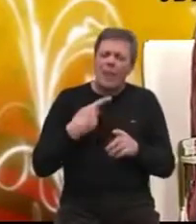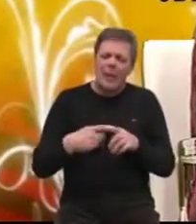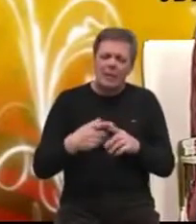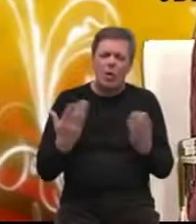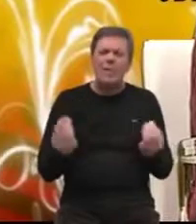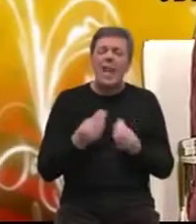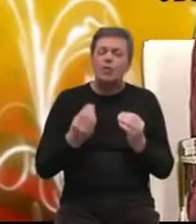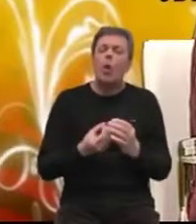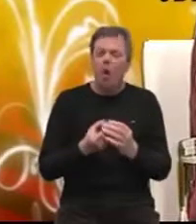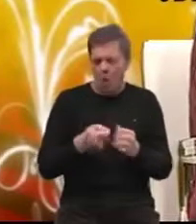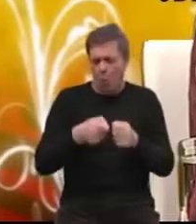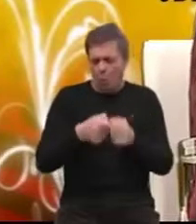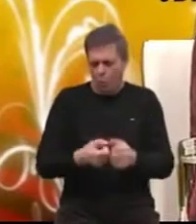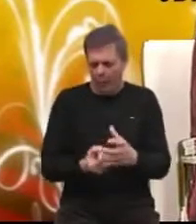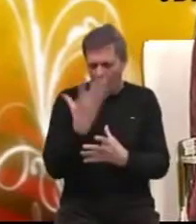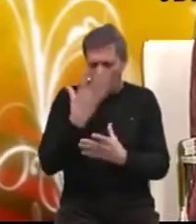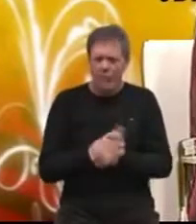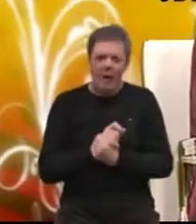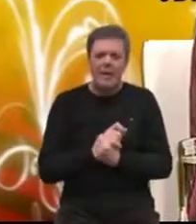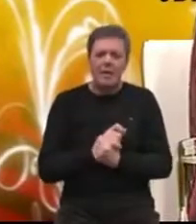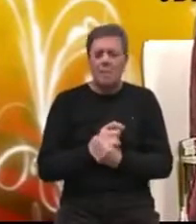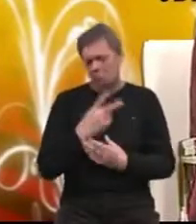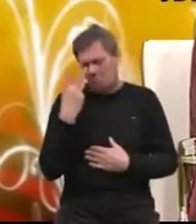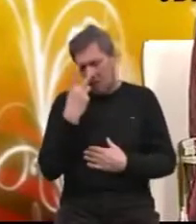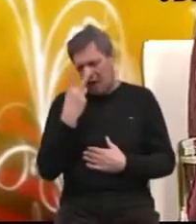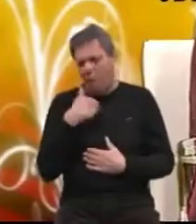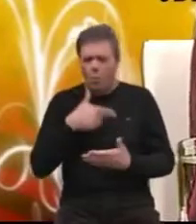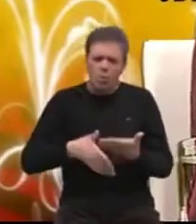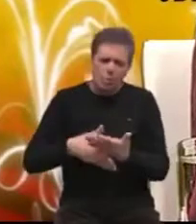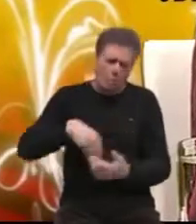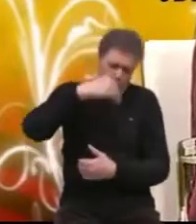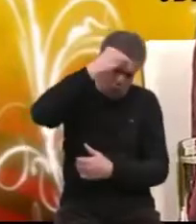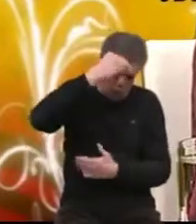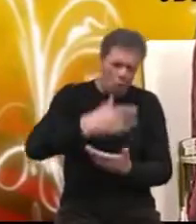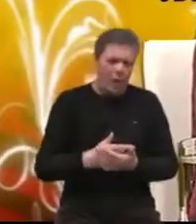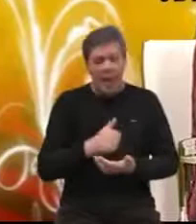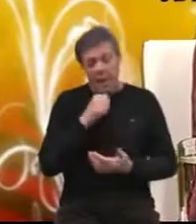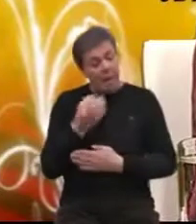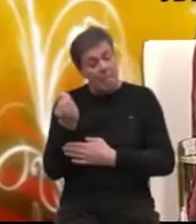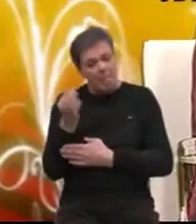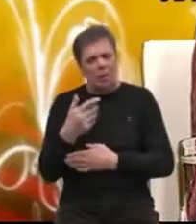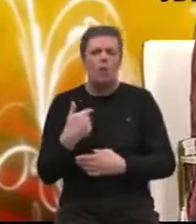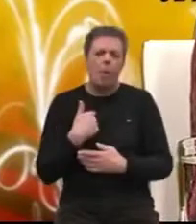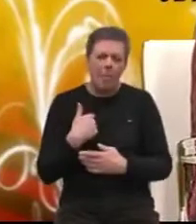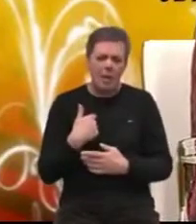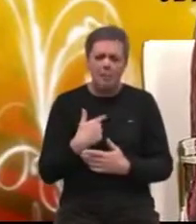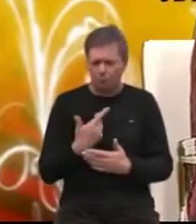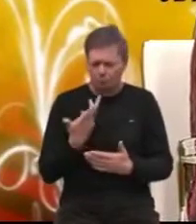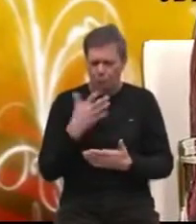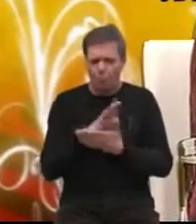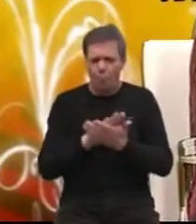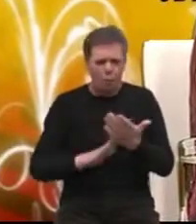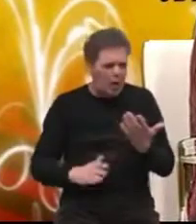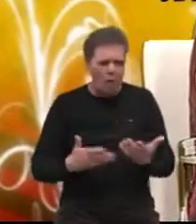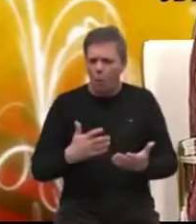zašto je udruga osnovana. Naravno, i uz pomoć struke. I vrlo brzo smo mi, mi smo odmah od početka